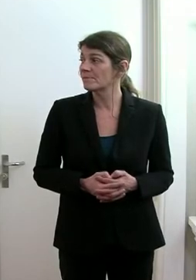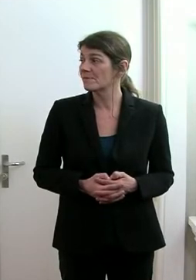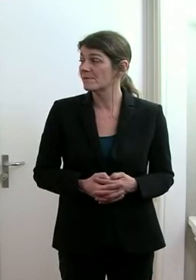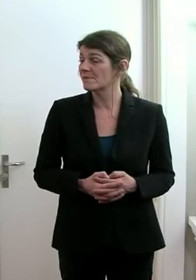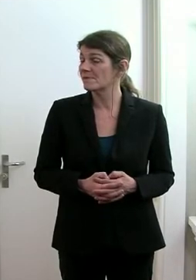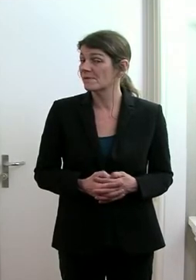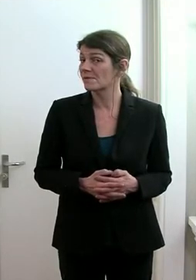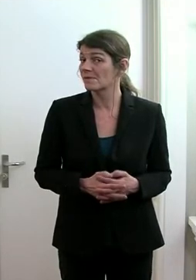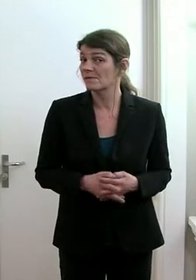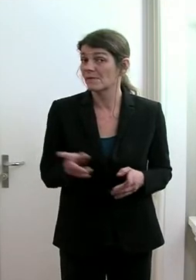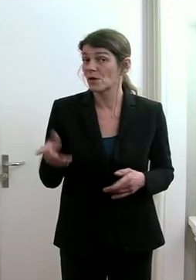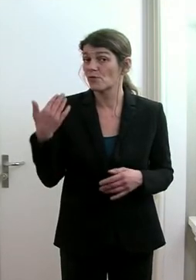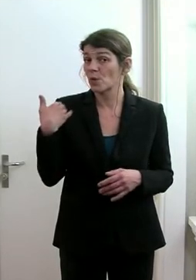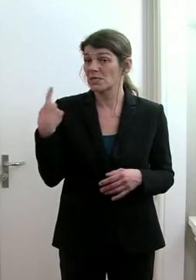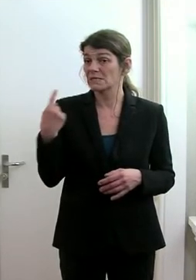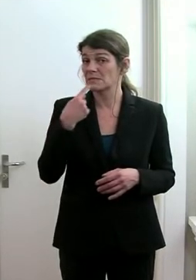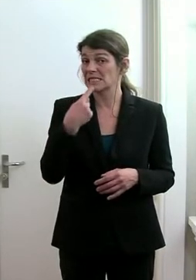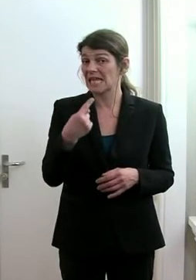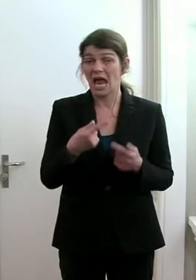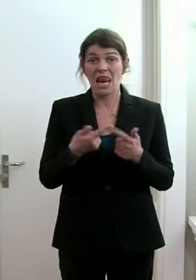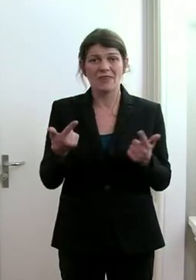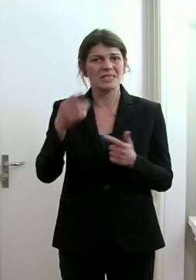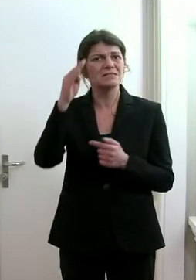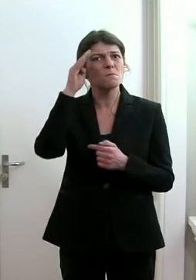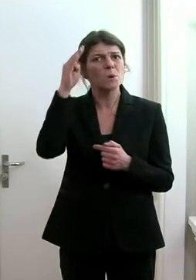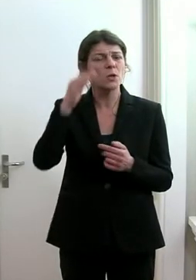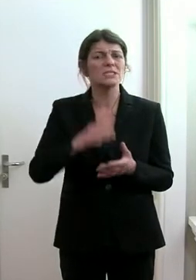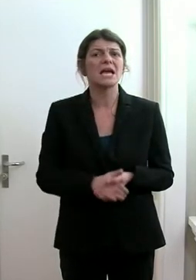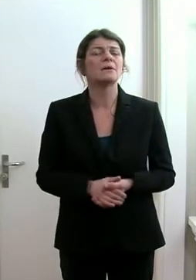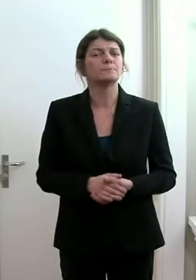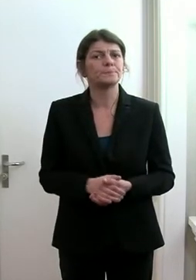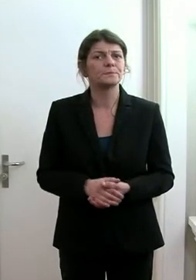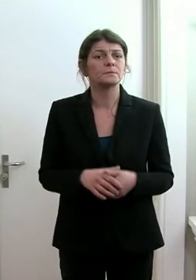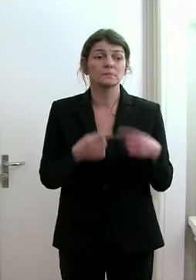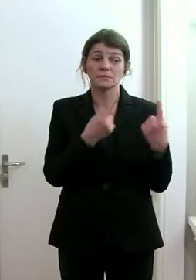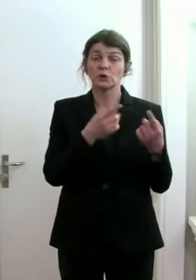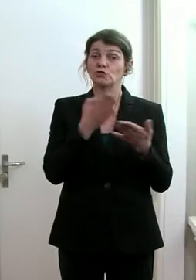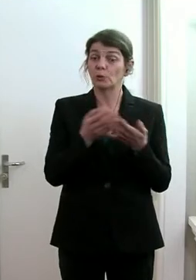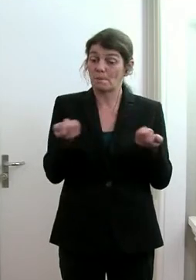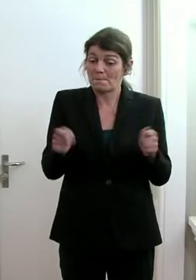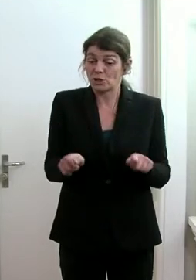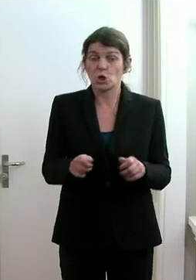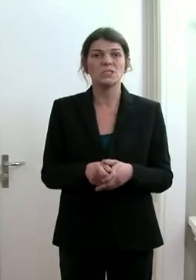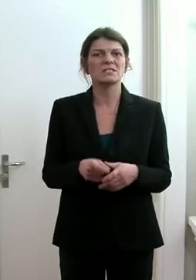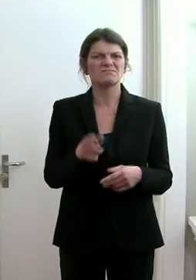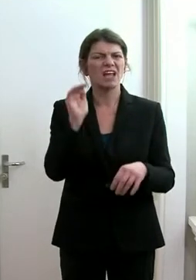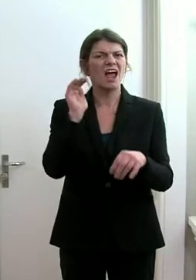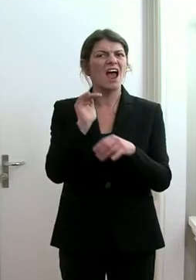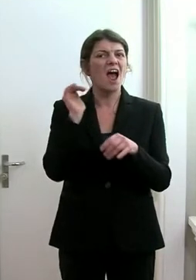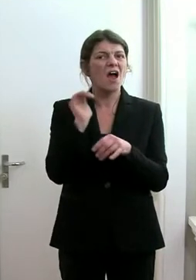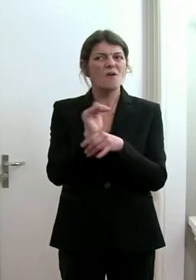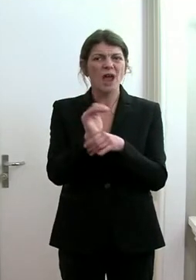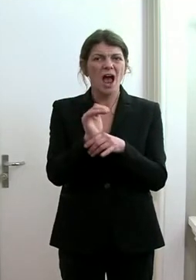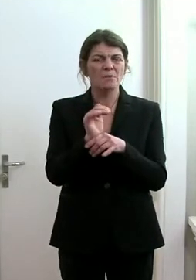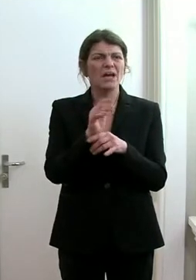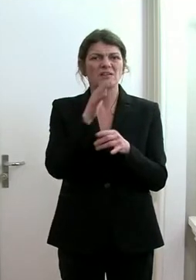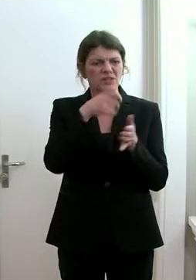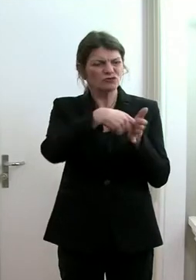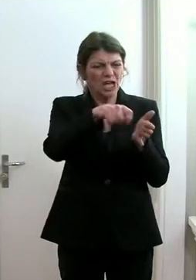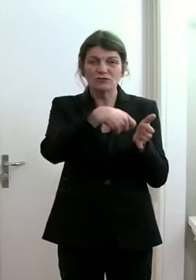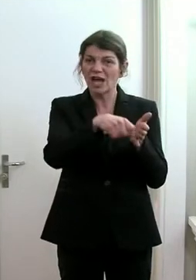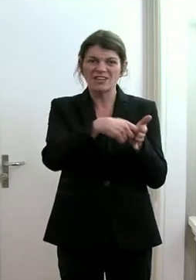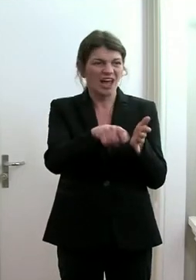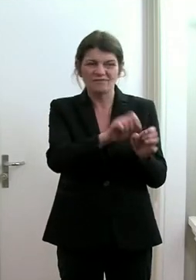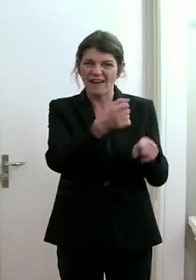Sie haben vorhin noch gesagt, die Landespolizei hat bereits beschlossen, welche Aufgaben man als erstes weglässt. Was wären denn